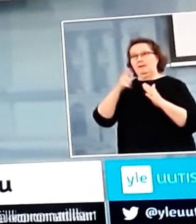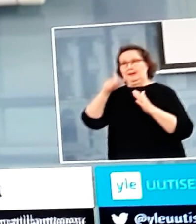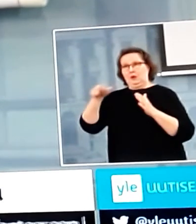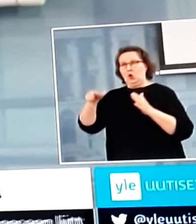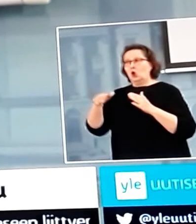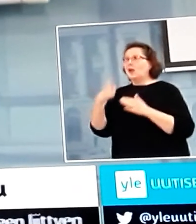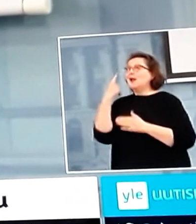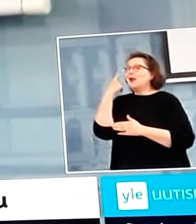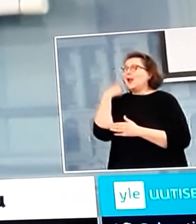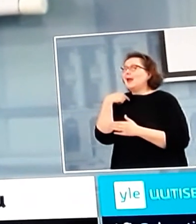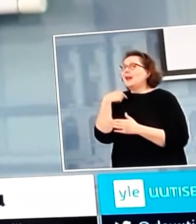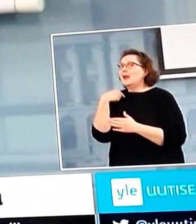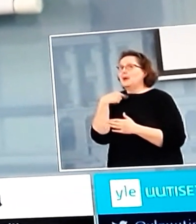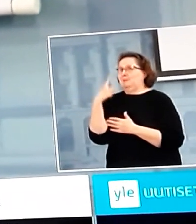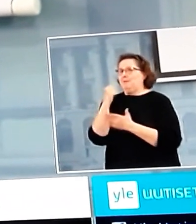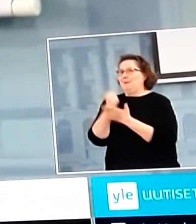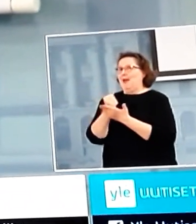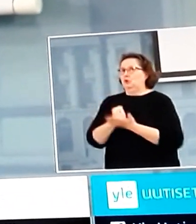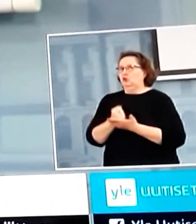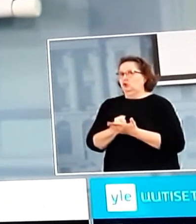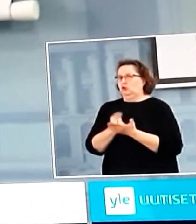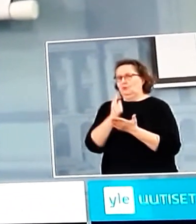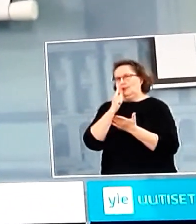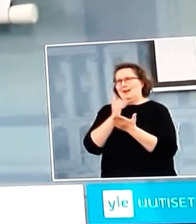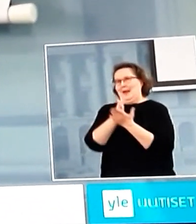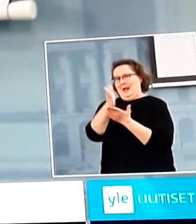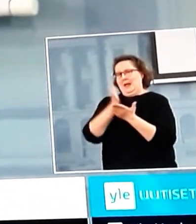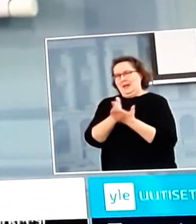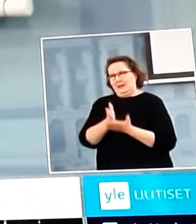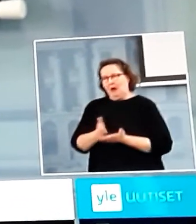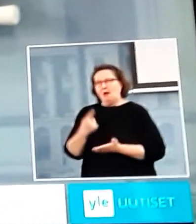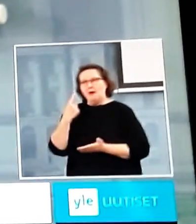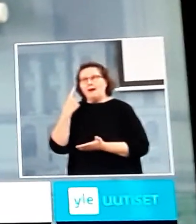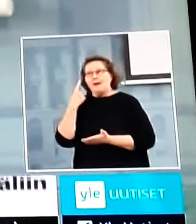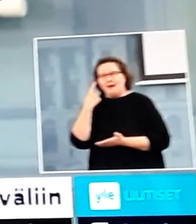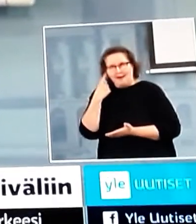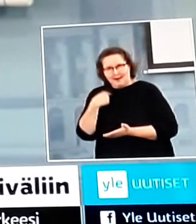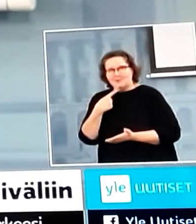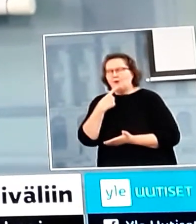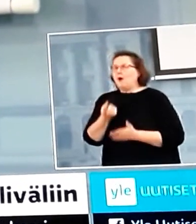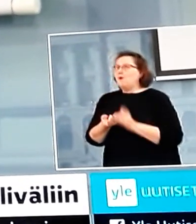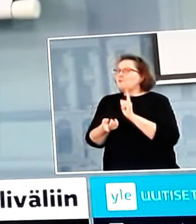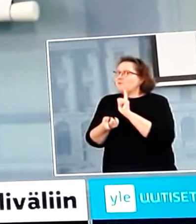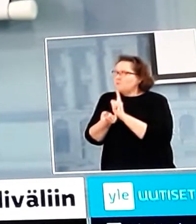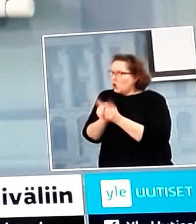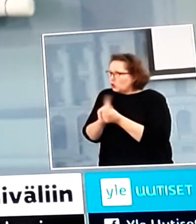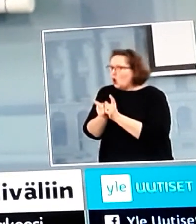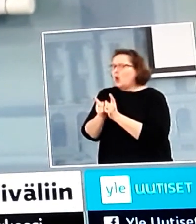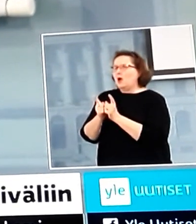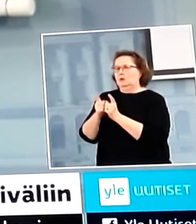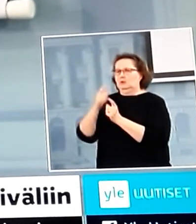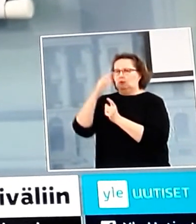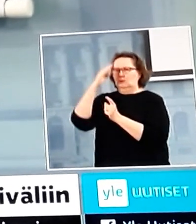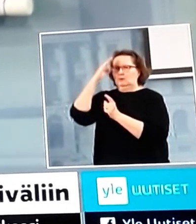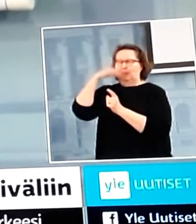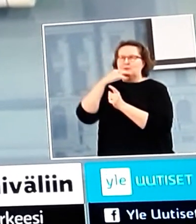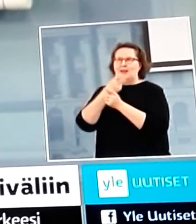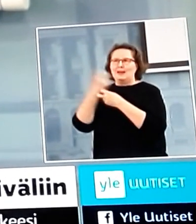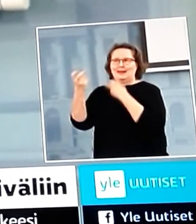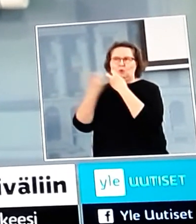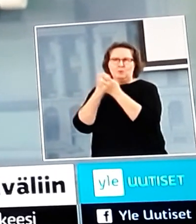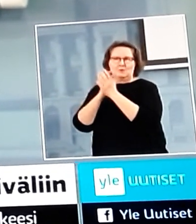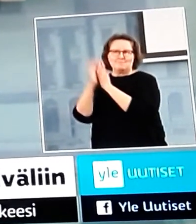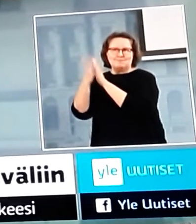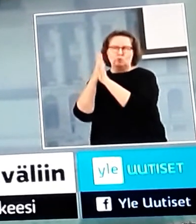linjauksissa linjanneet, että voi olla, että joudumme myös rajoittamaan ihmisten liikkumista Suomessa.